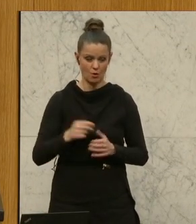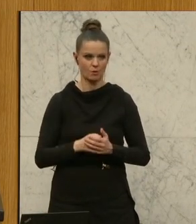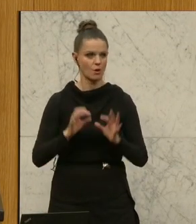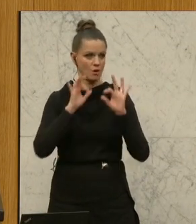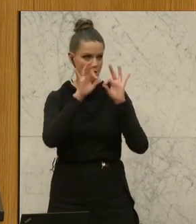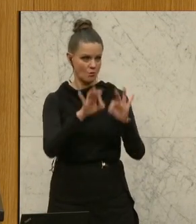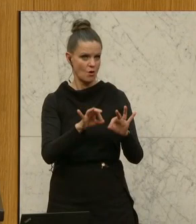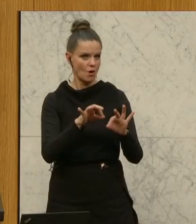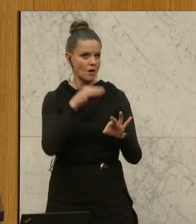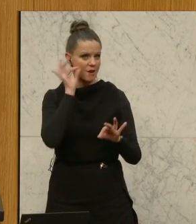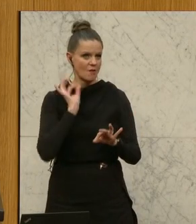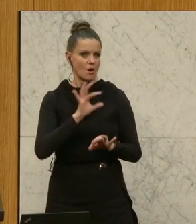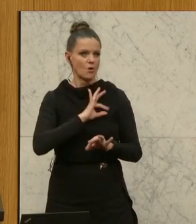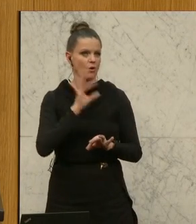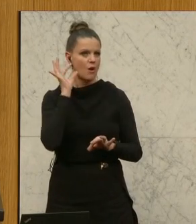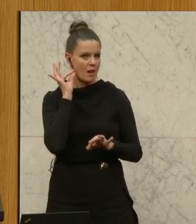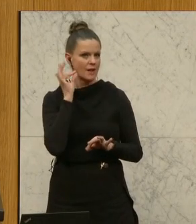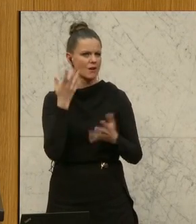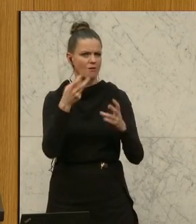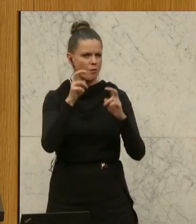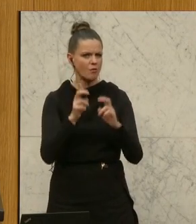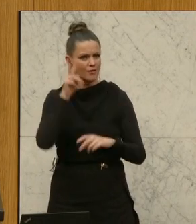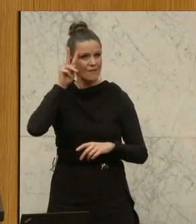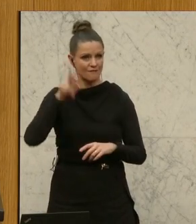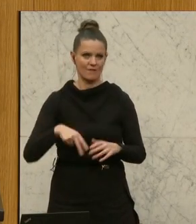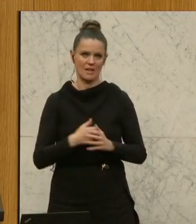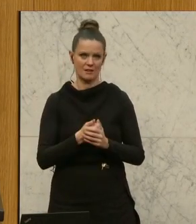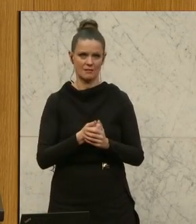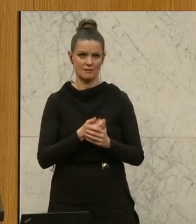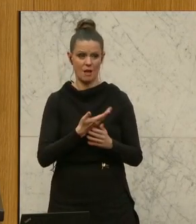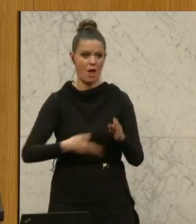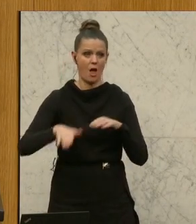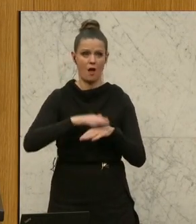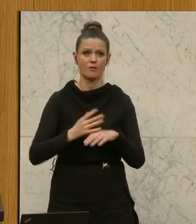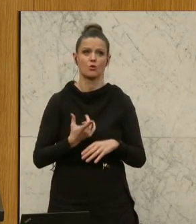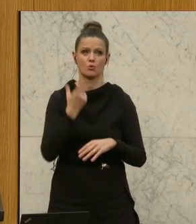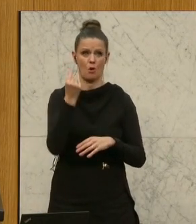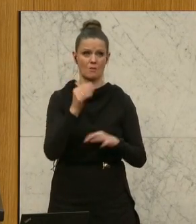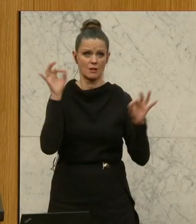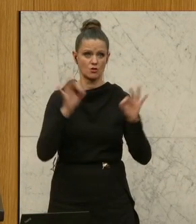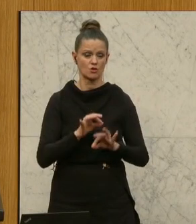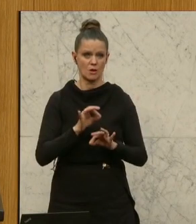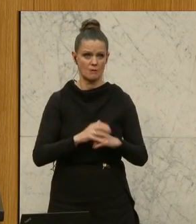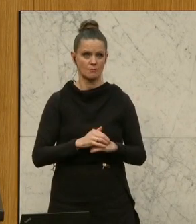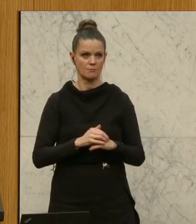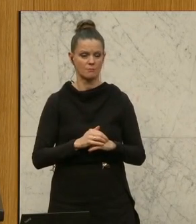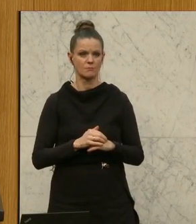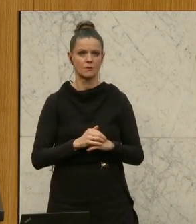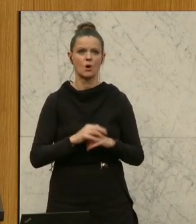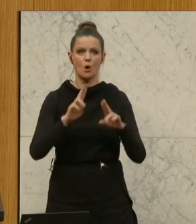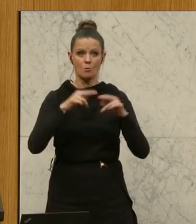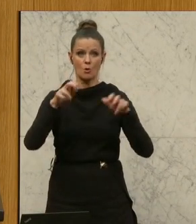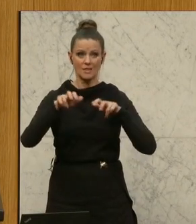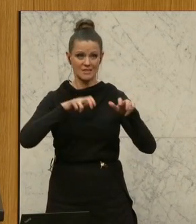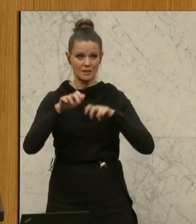Kollegin Randy Wagner, diese Dame lebt in Wien. Die kommt also dann in die Doppelmühle. Die bekommt es von der Bundesregierung ganz ordentlich ab und natürlich